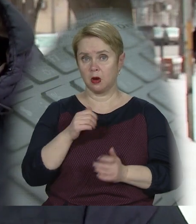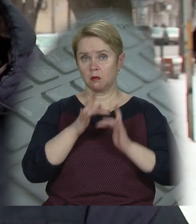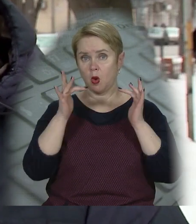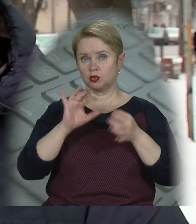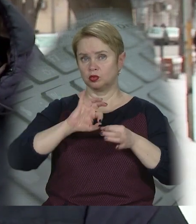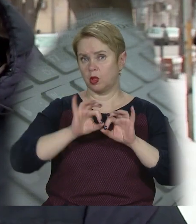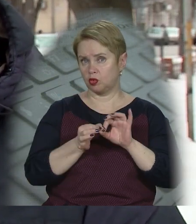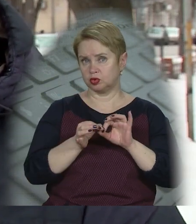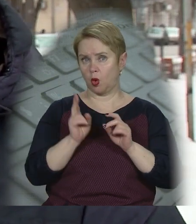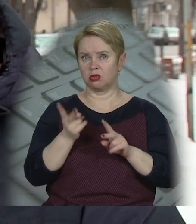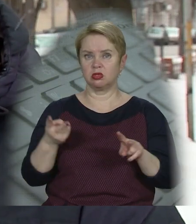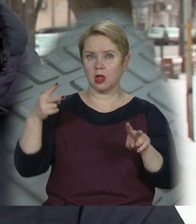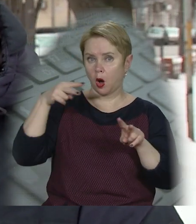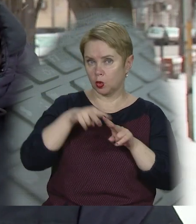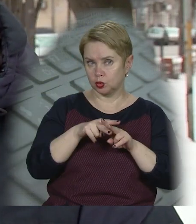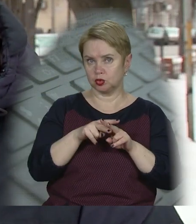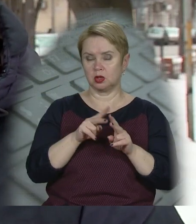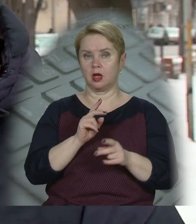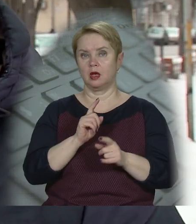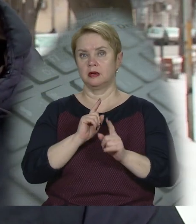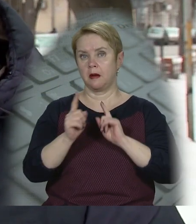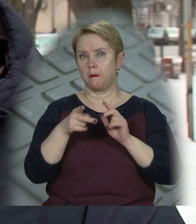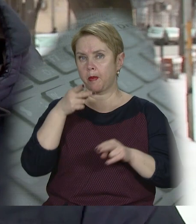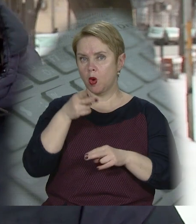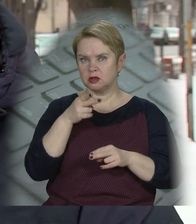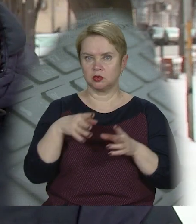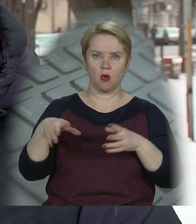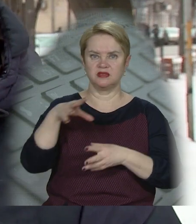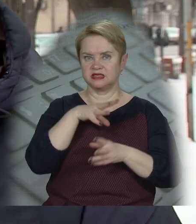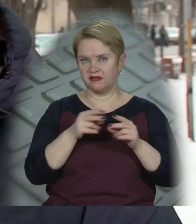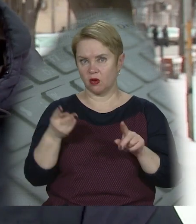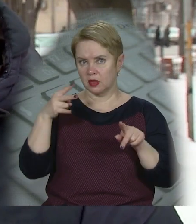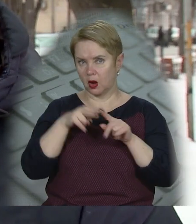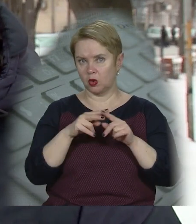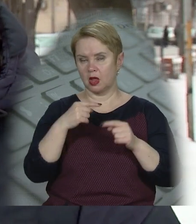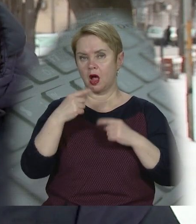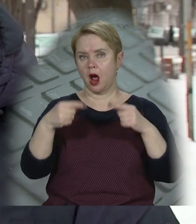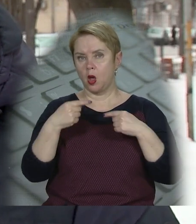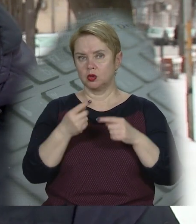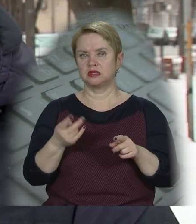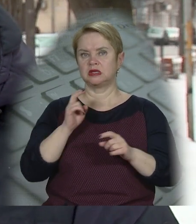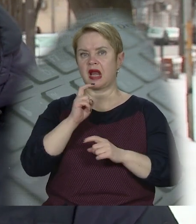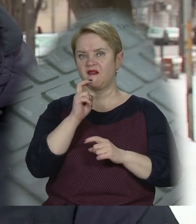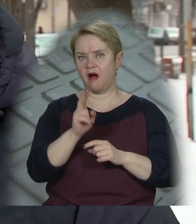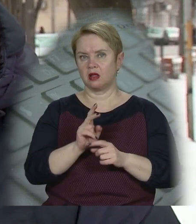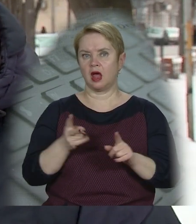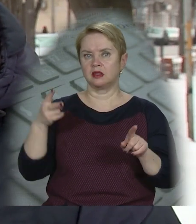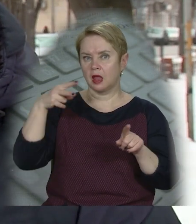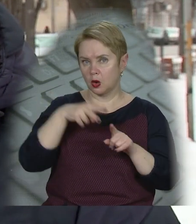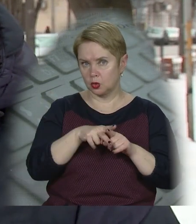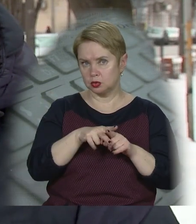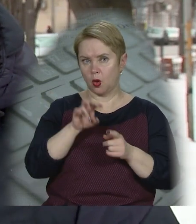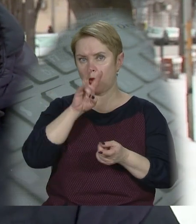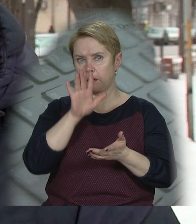складний. Він динамічно нагружений, як від підвижного составу поїздів всього, як від колесної нагрузки, ще й трамвайна нагрузка. Він